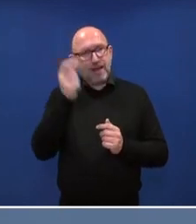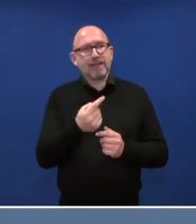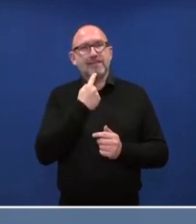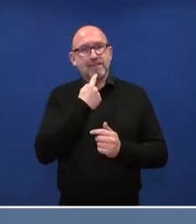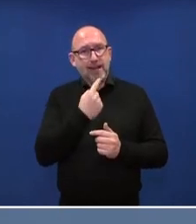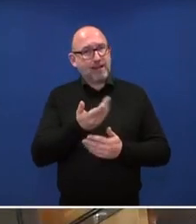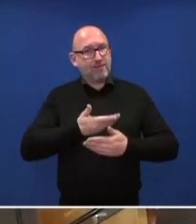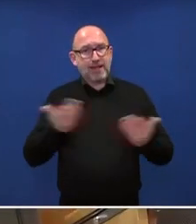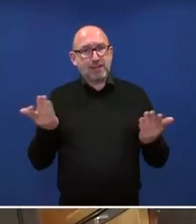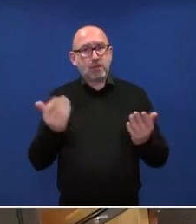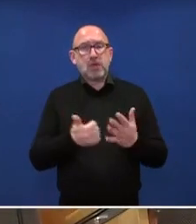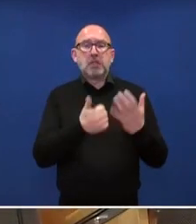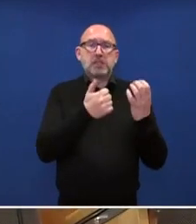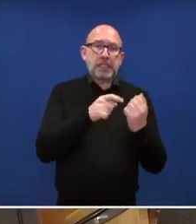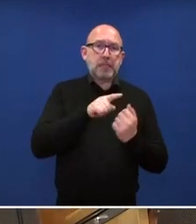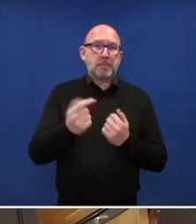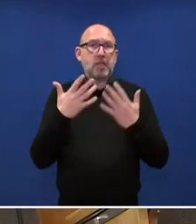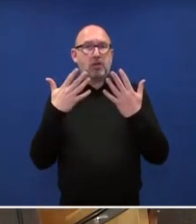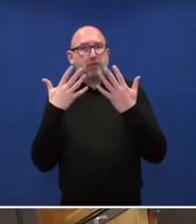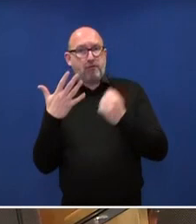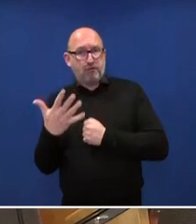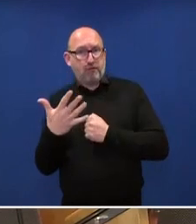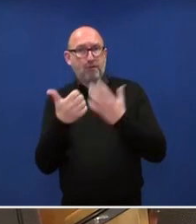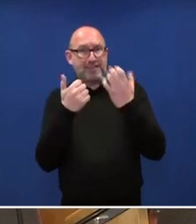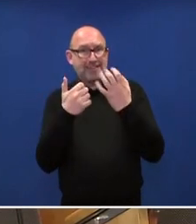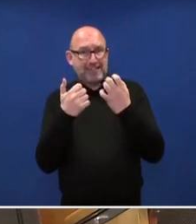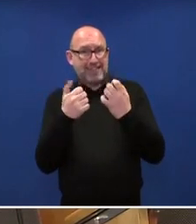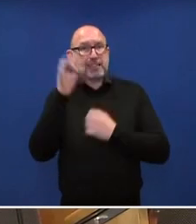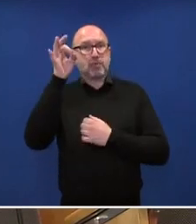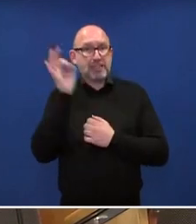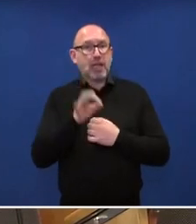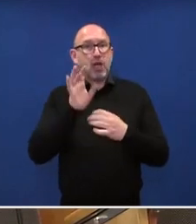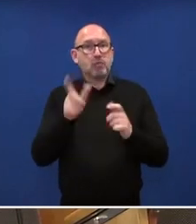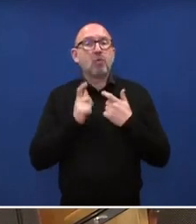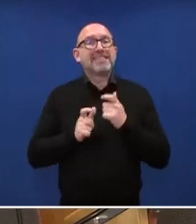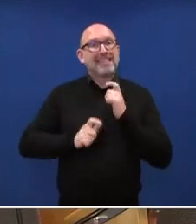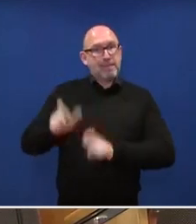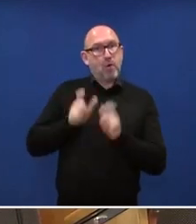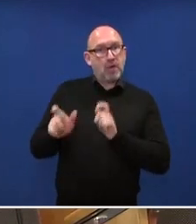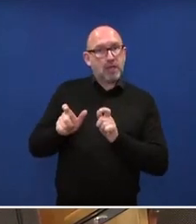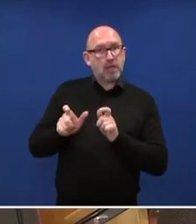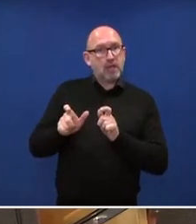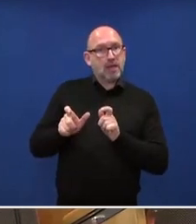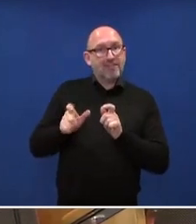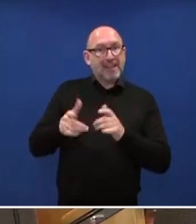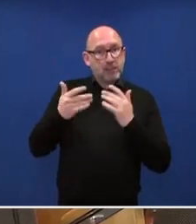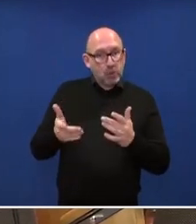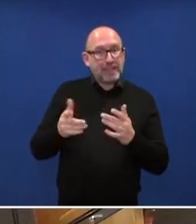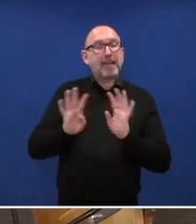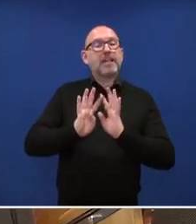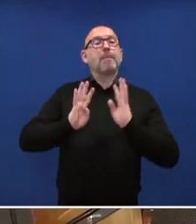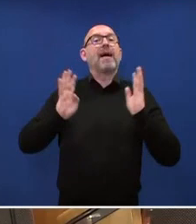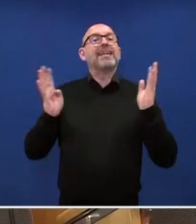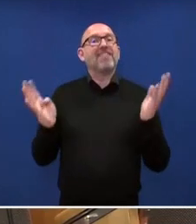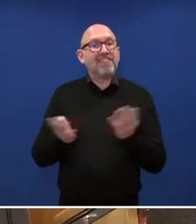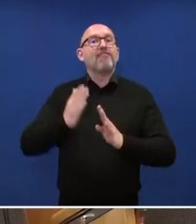60 bis 65 Prozent der Bevölkerung immun sein müssen, um überhaupt die Pandemie als überwunden ansehen